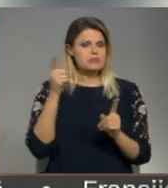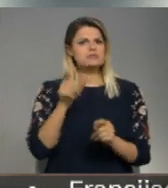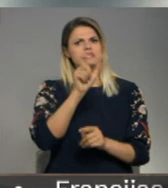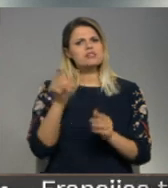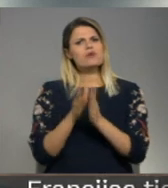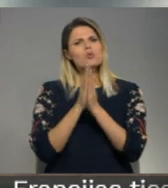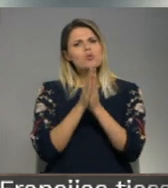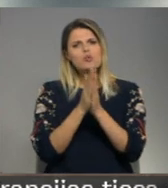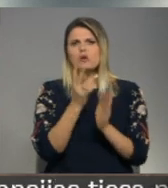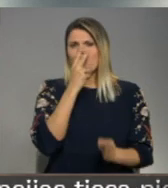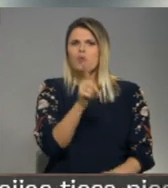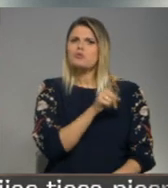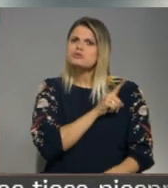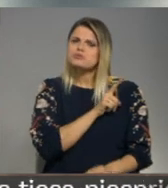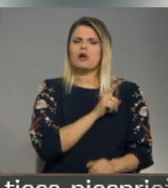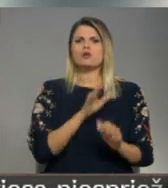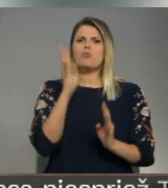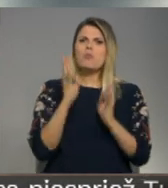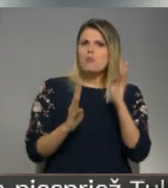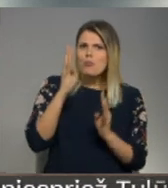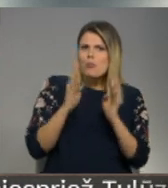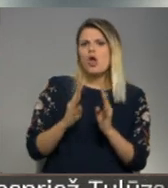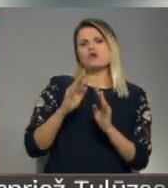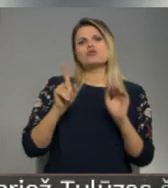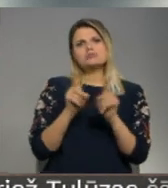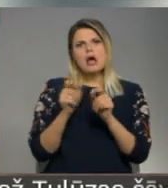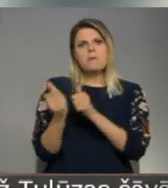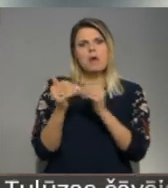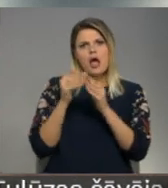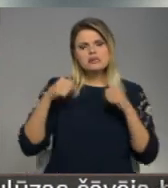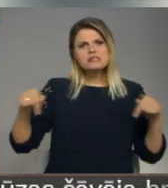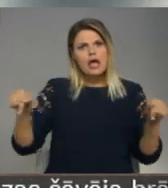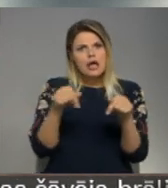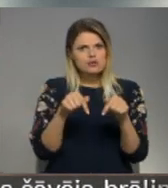aicināti pievērst īpašu uzmanību uguns drošībai ne tikai mežos, bet arī savās piemājas teritorijās.